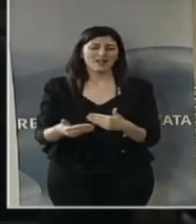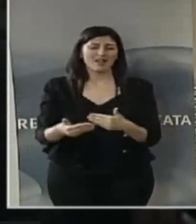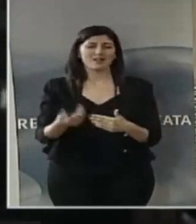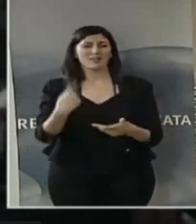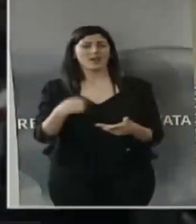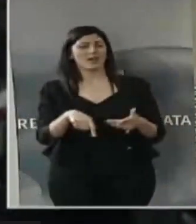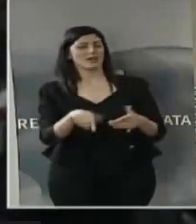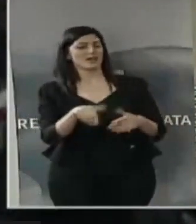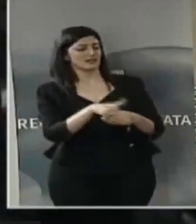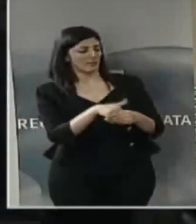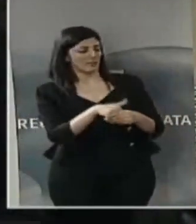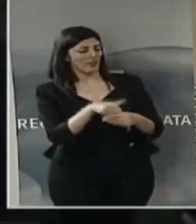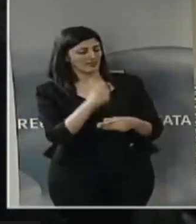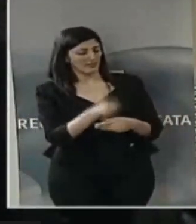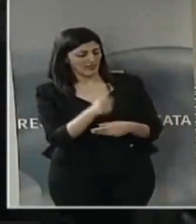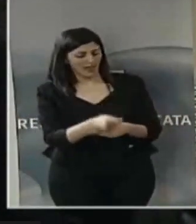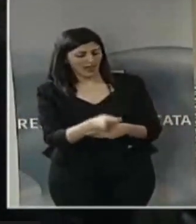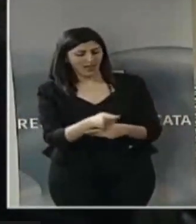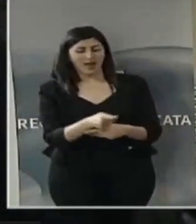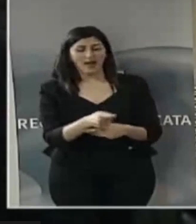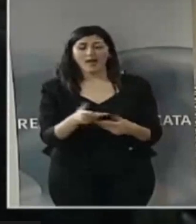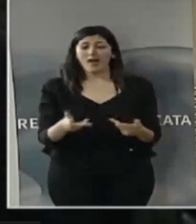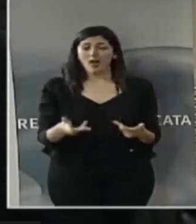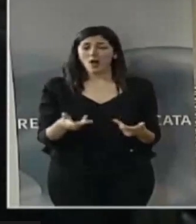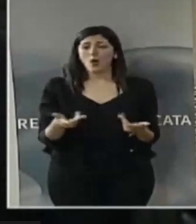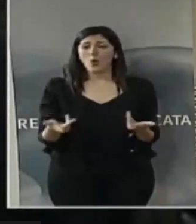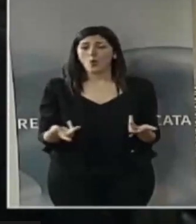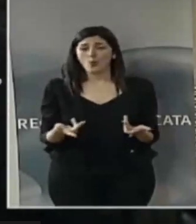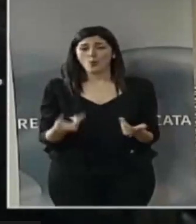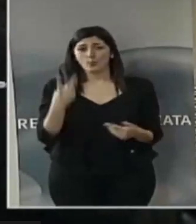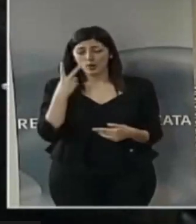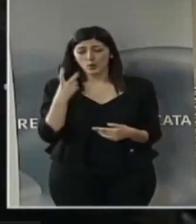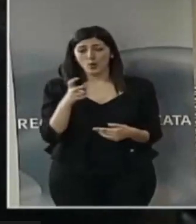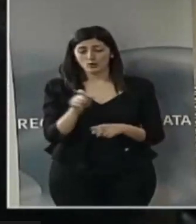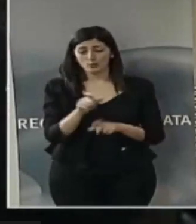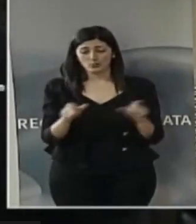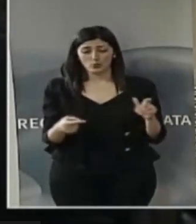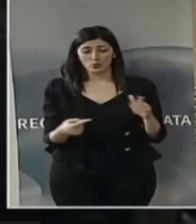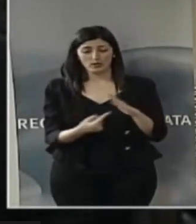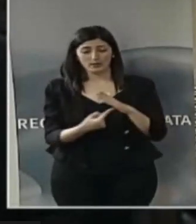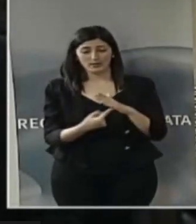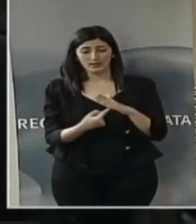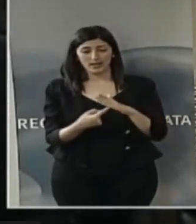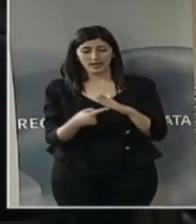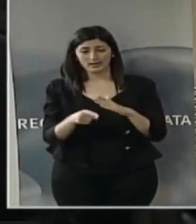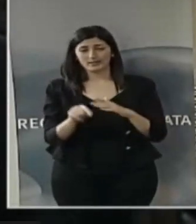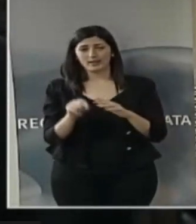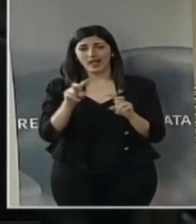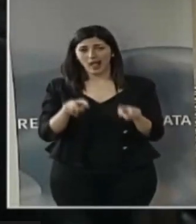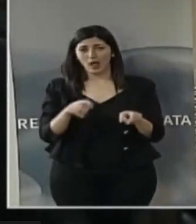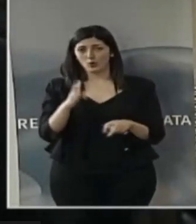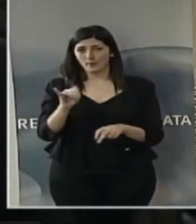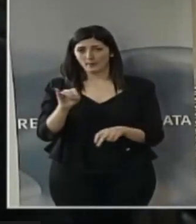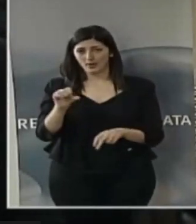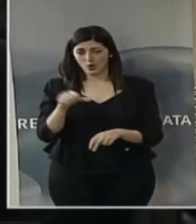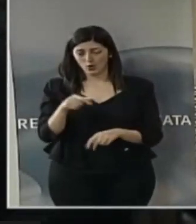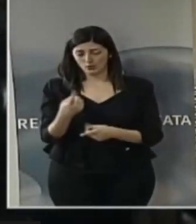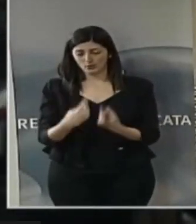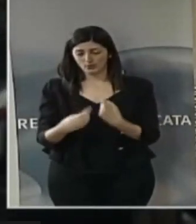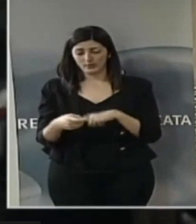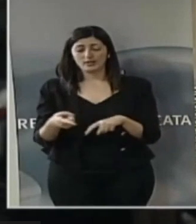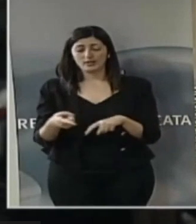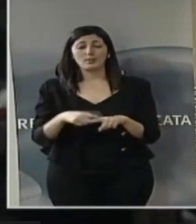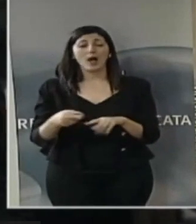stipendi, sia dell'esistente organico che è quello riveniente da Agrobios, ma non vengono assegnate risorse